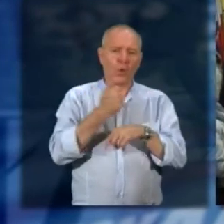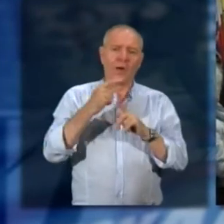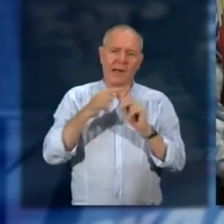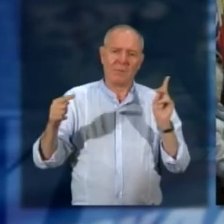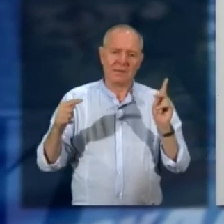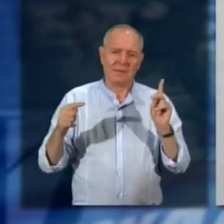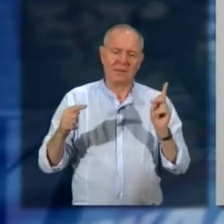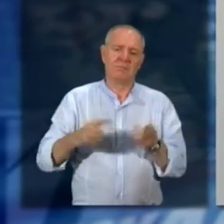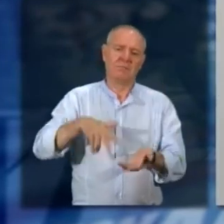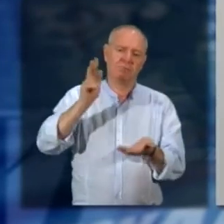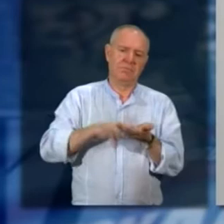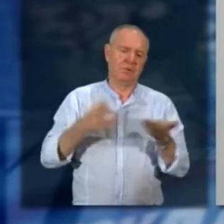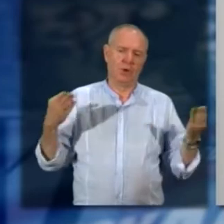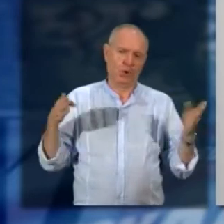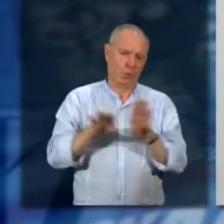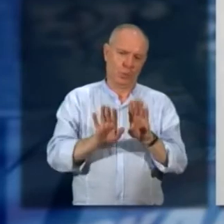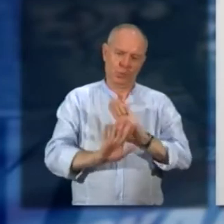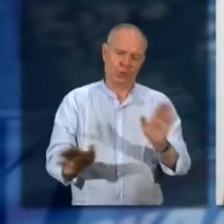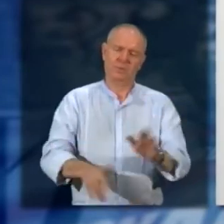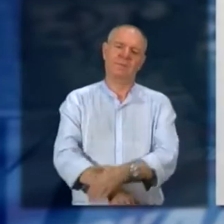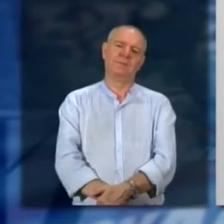emozionato ha dichiarato conclusa la seduta